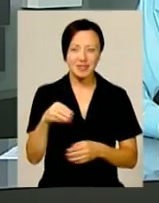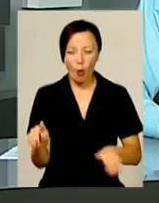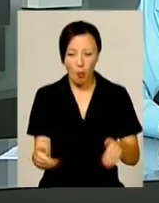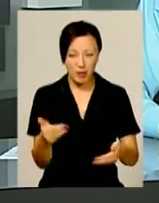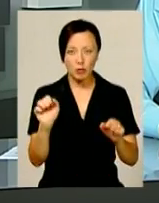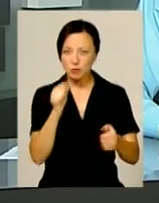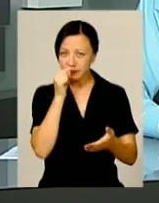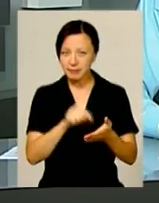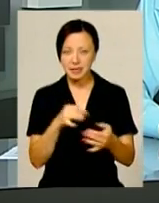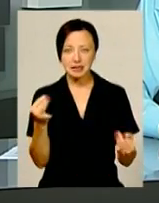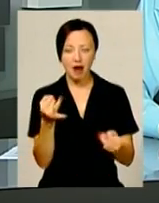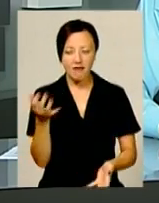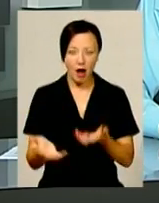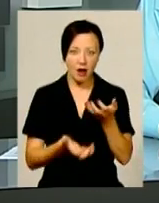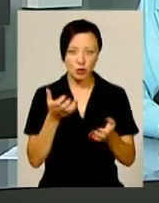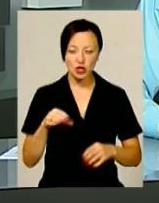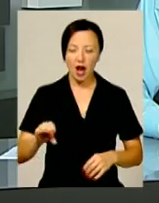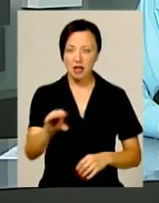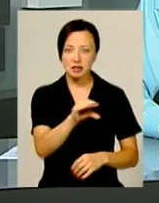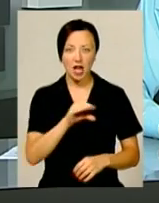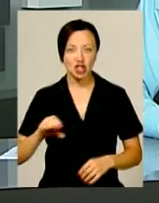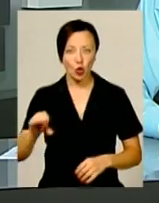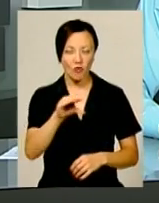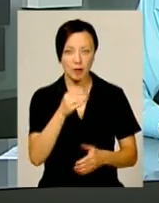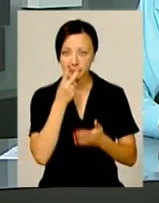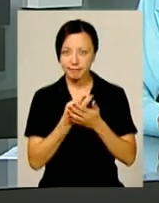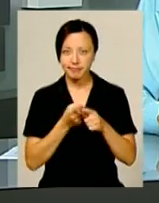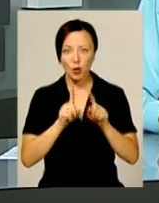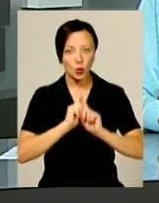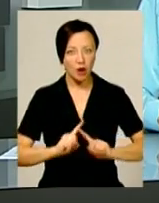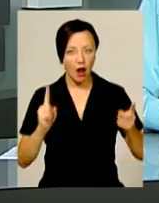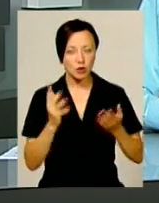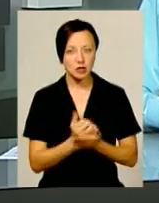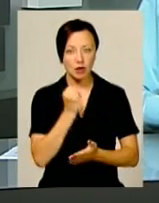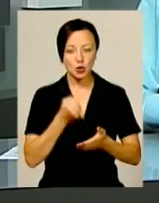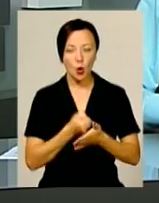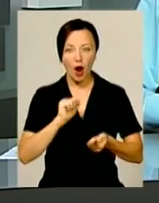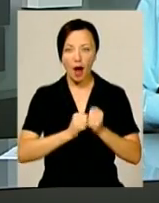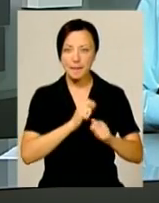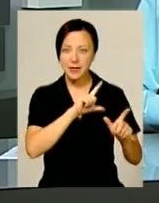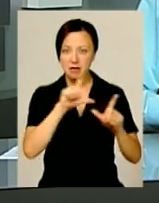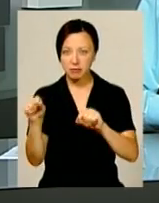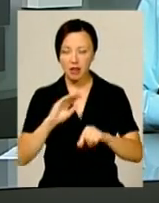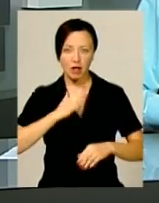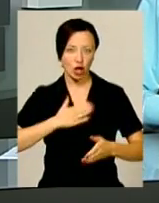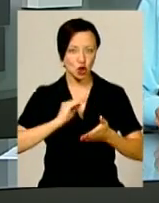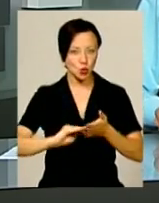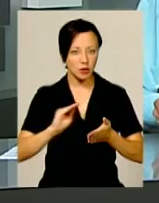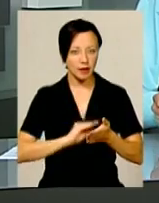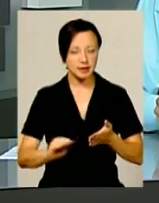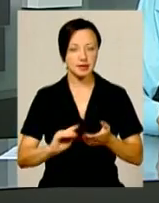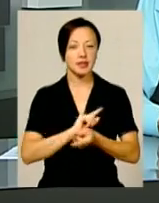натрапити на цікаві археологічні нашарування. Аби побачити цю унікальну знахідку, до Кам'янця вирушили наші журналісти,